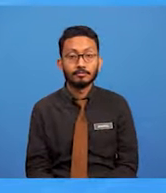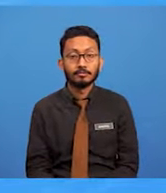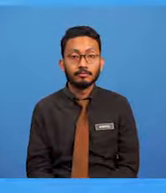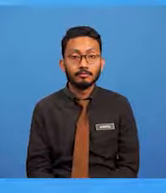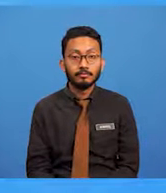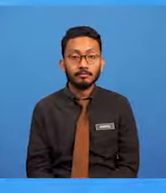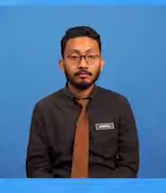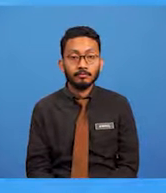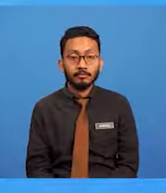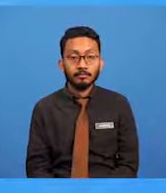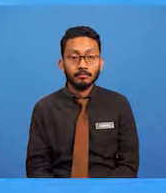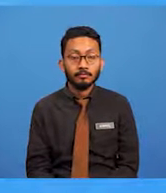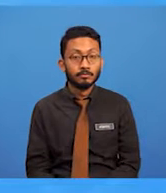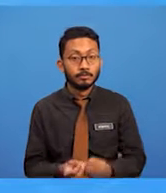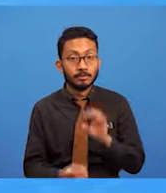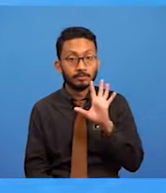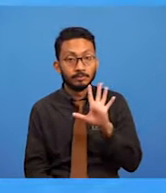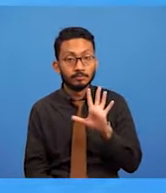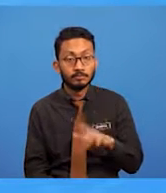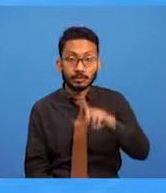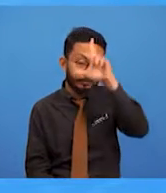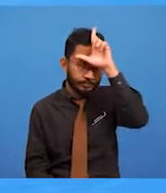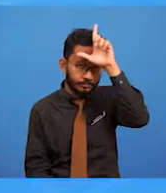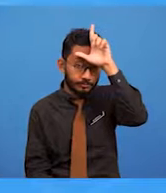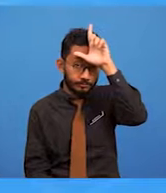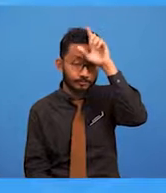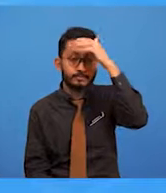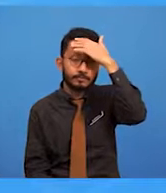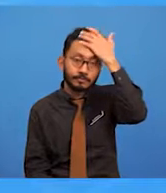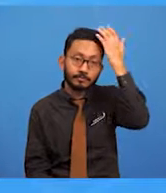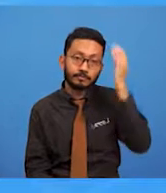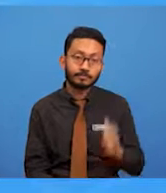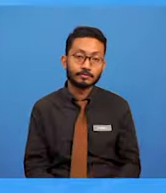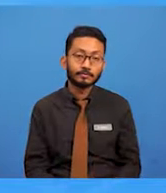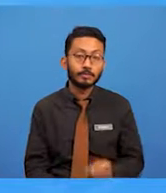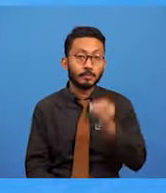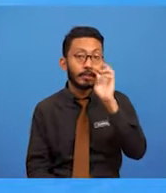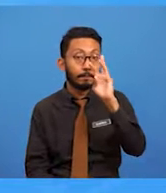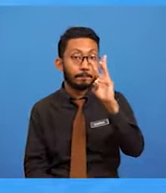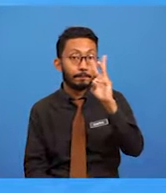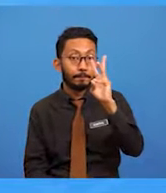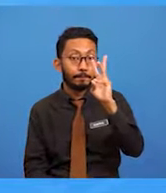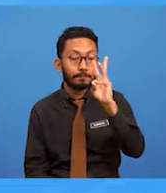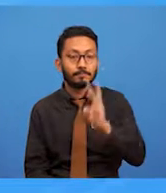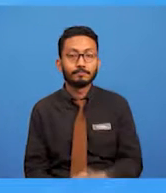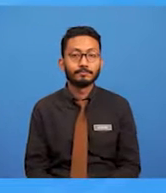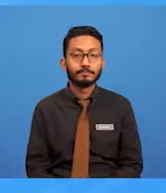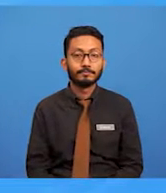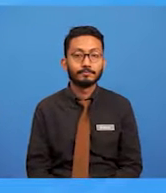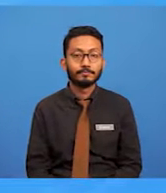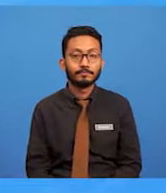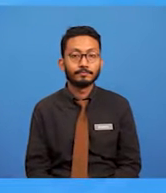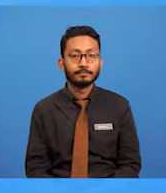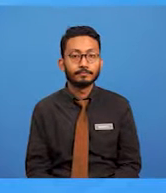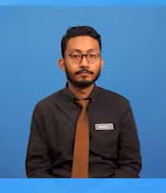Yang kelima lelaki dan sasaran pengguna yang terakhir adalah